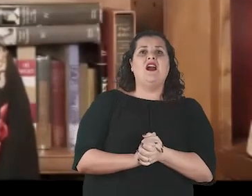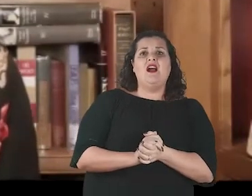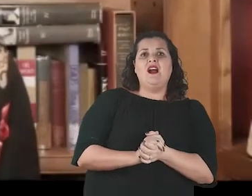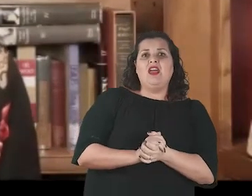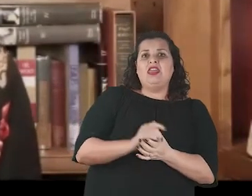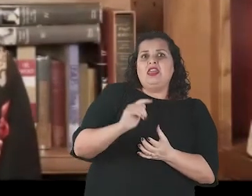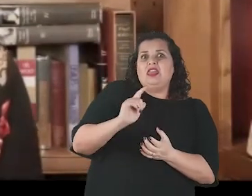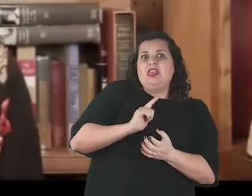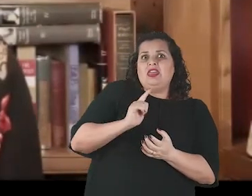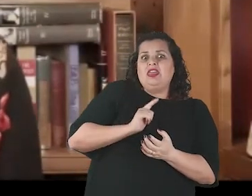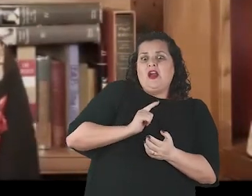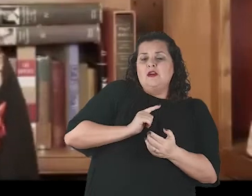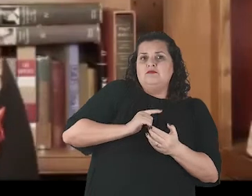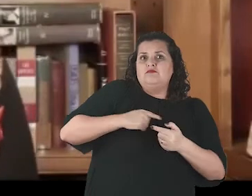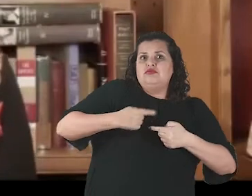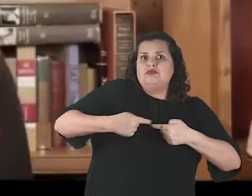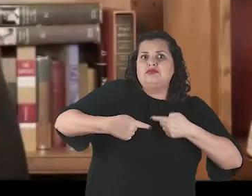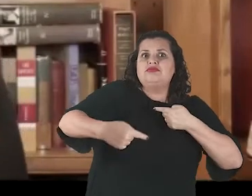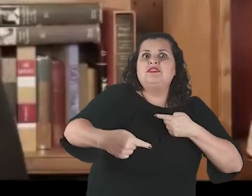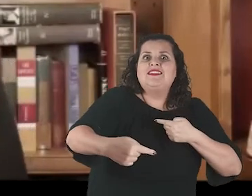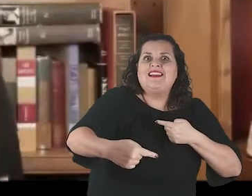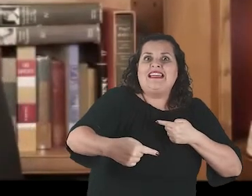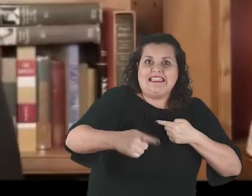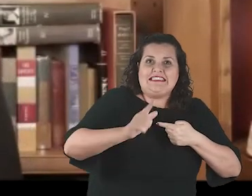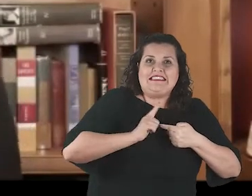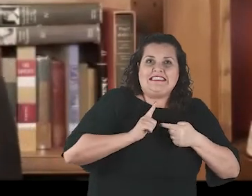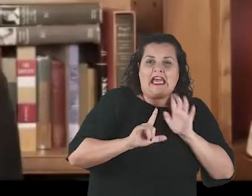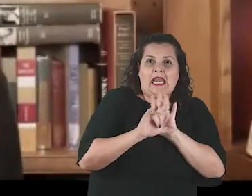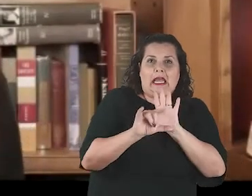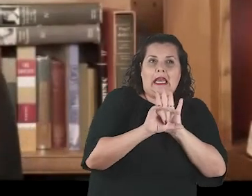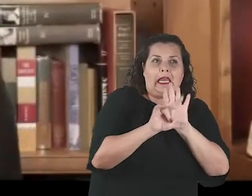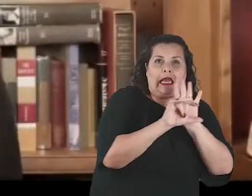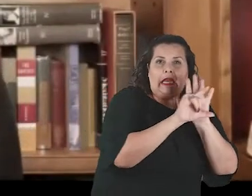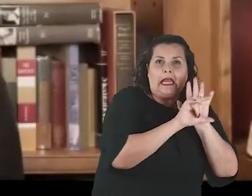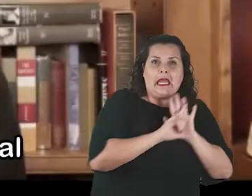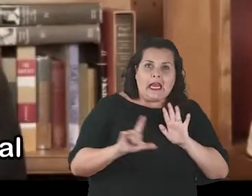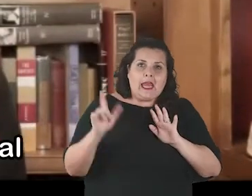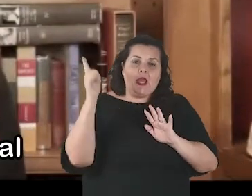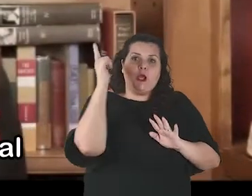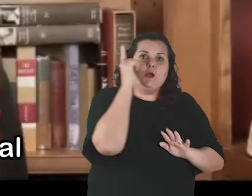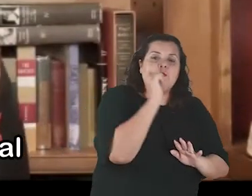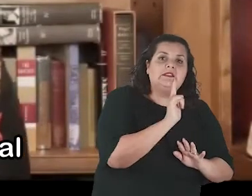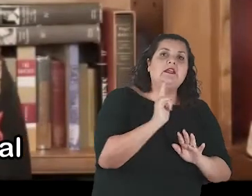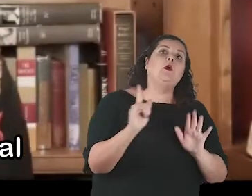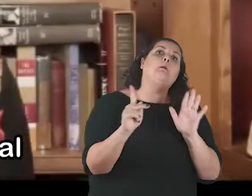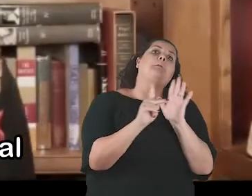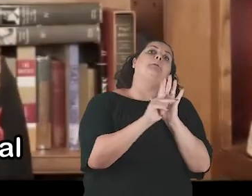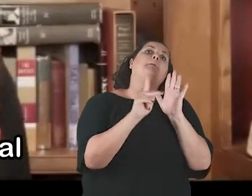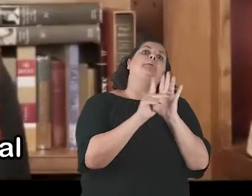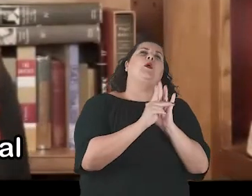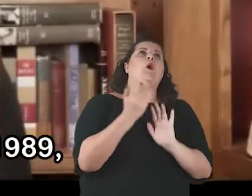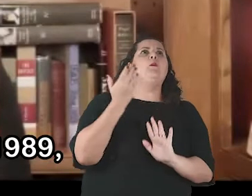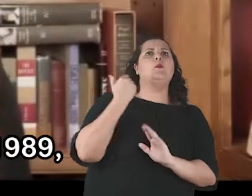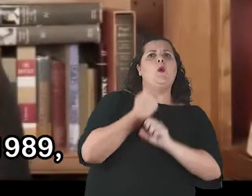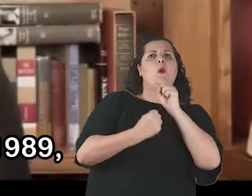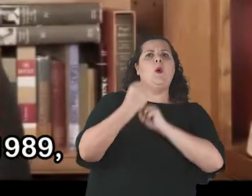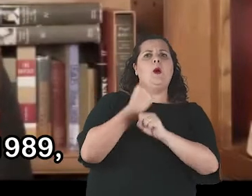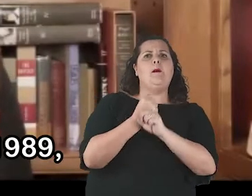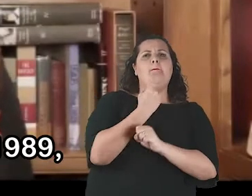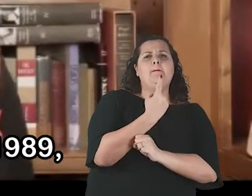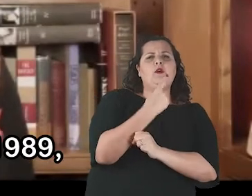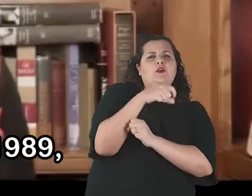advance, of course, was institutionalized in the General Assembly's adoption of the